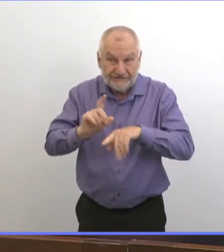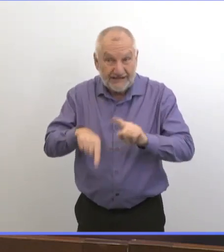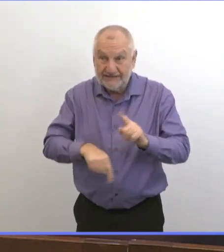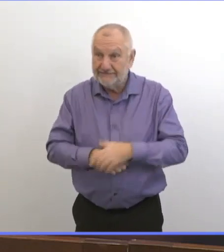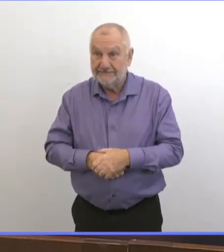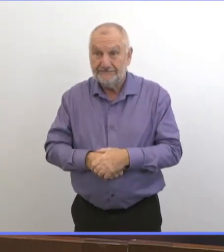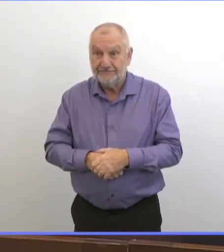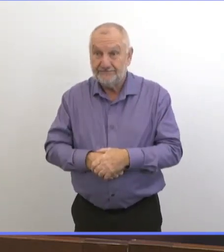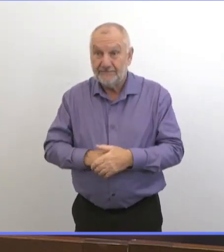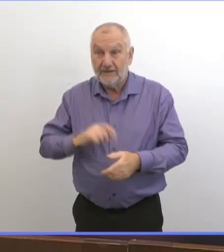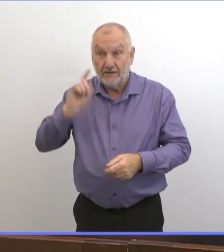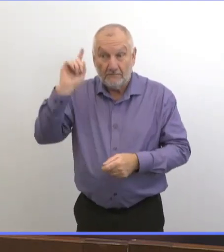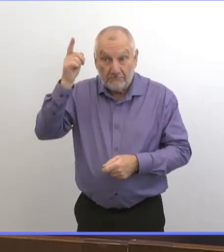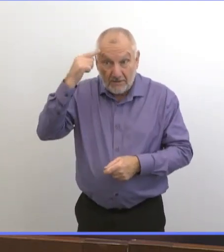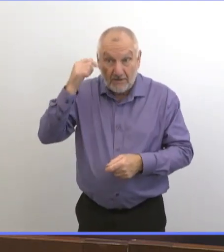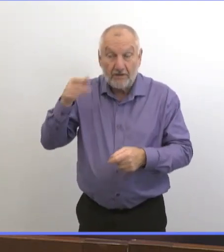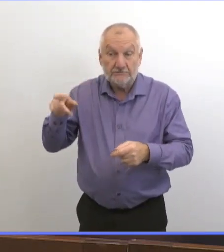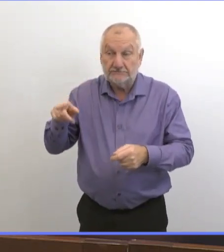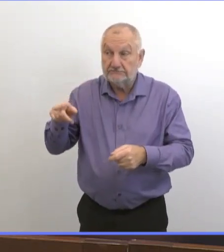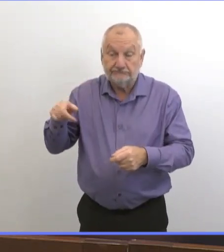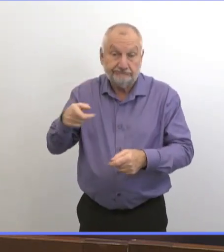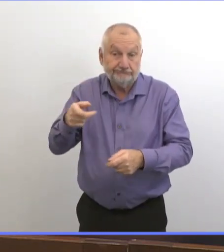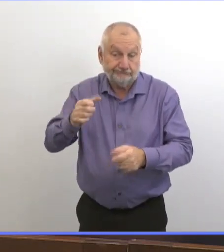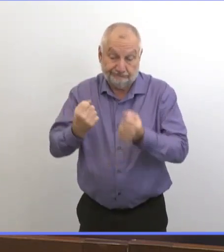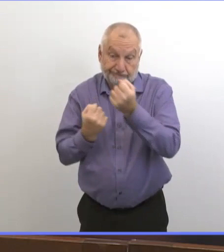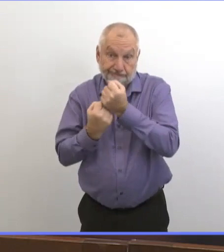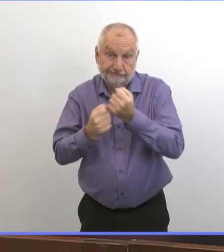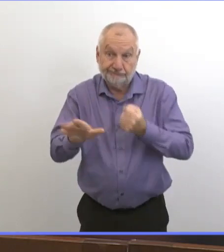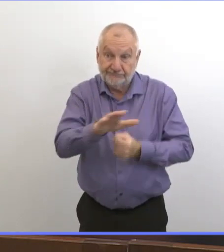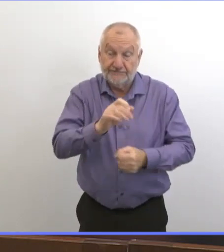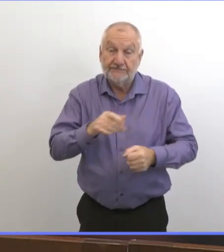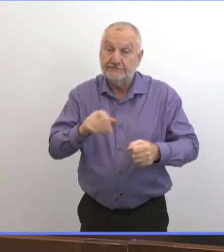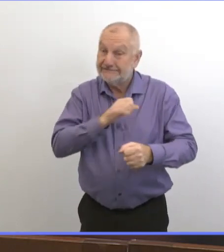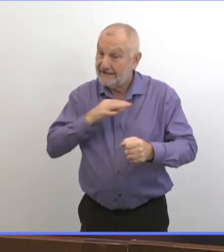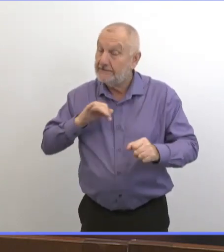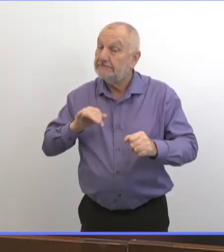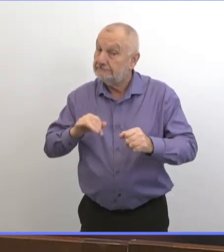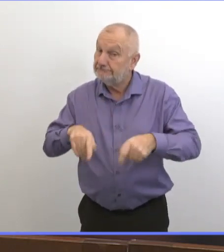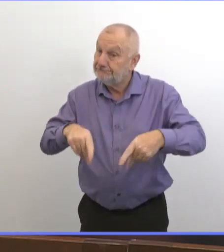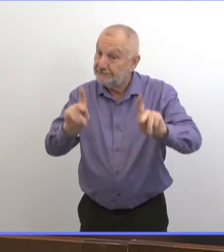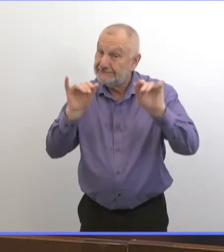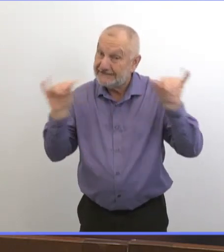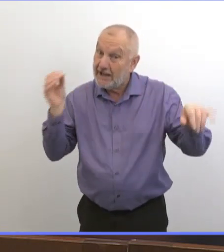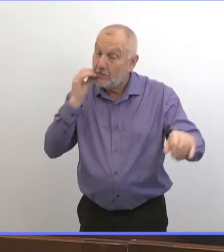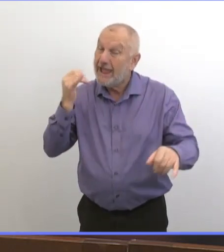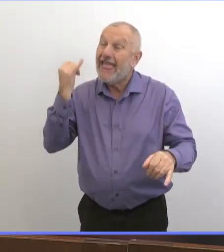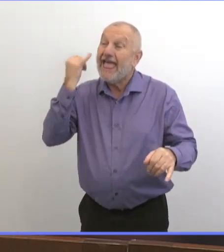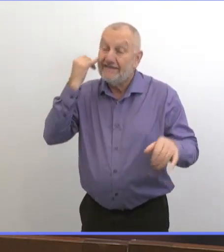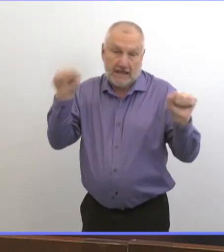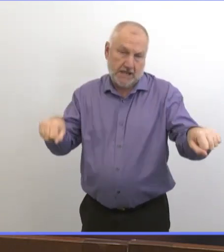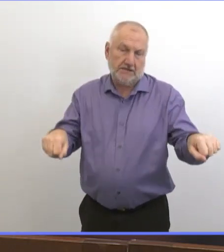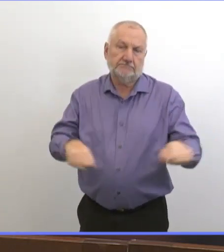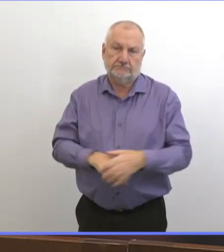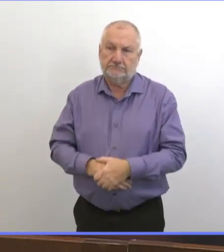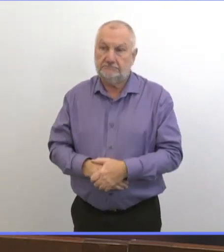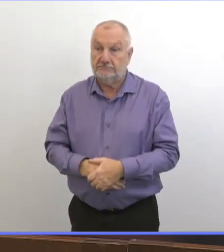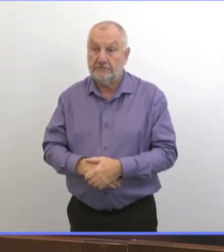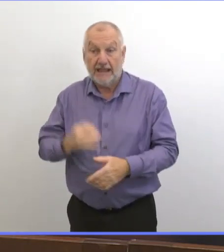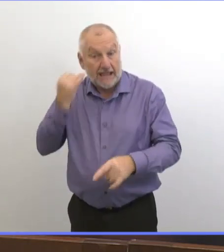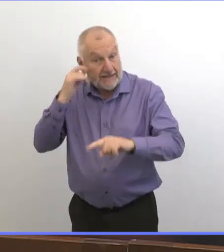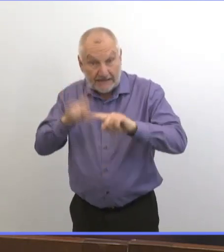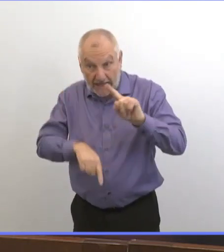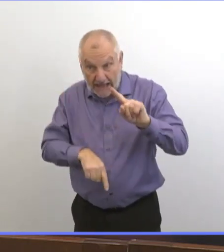doivent continuer d'appuyer les employés pour que ceux-ci travaillent de la maison autant que faire se peut. Si ce n'est pas possible